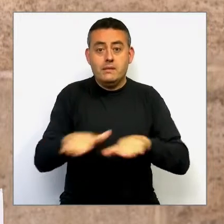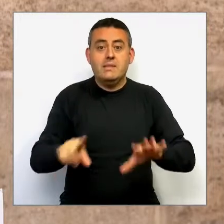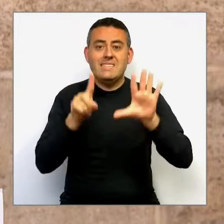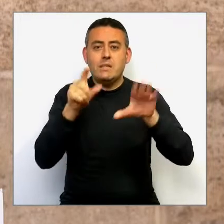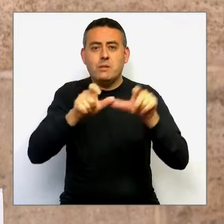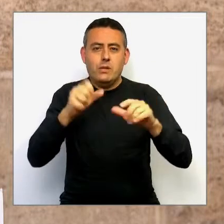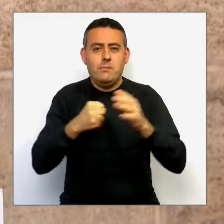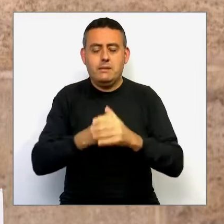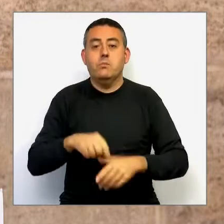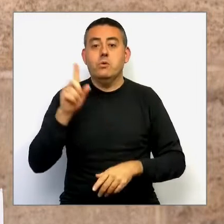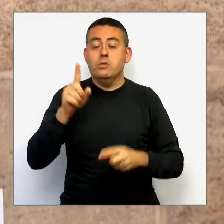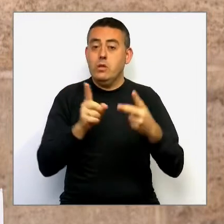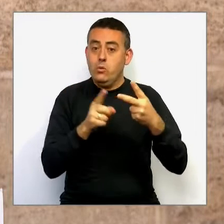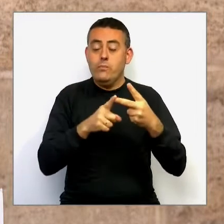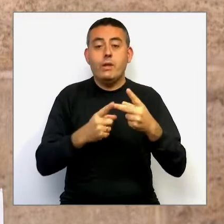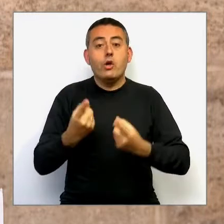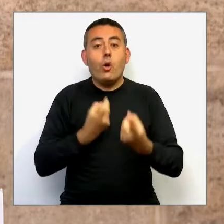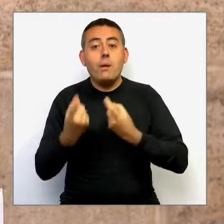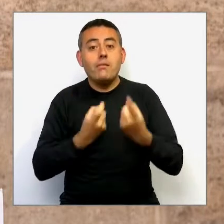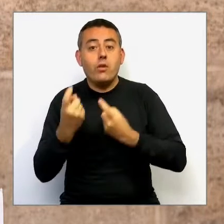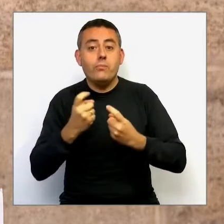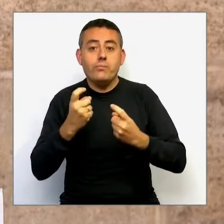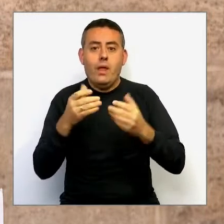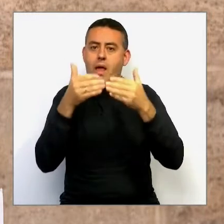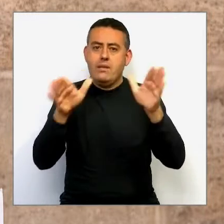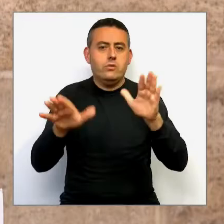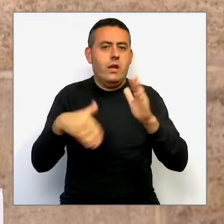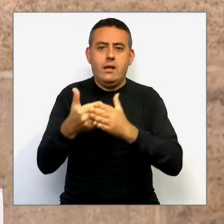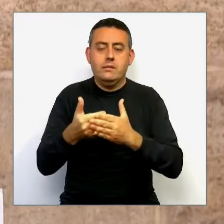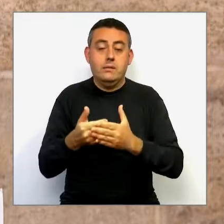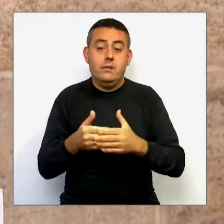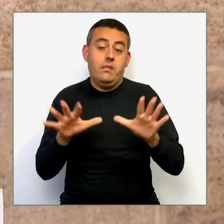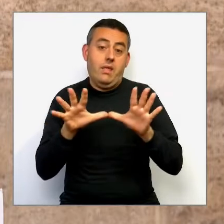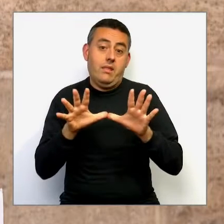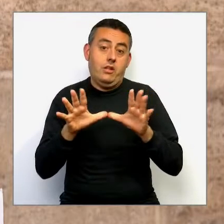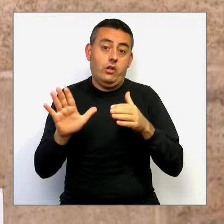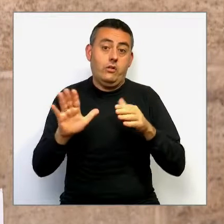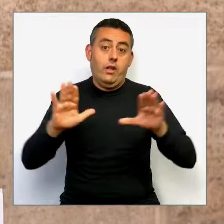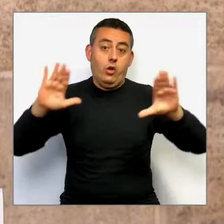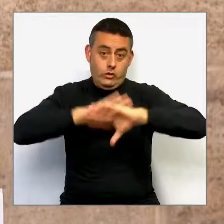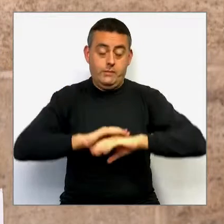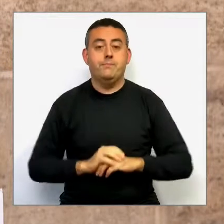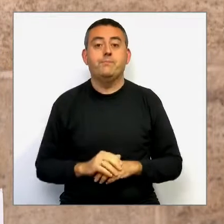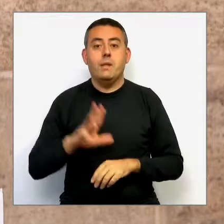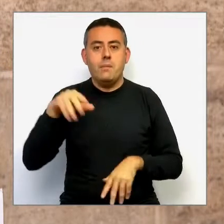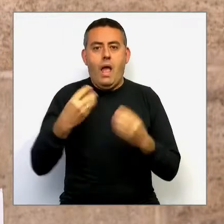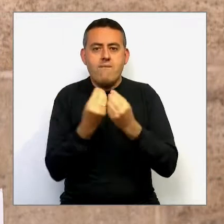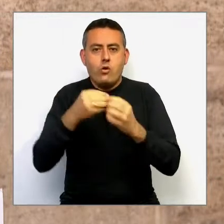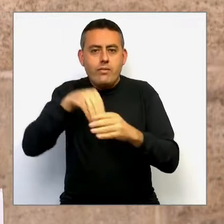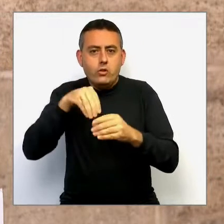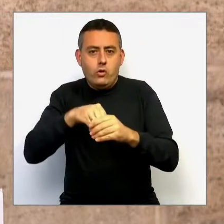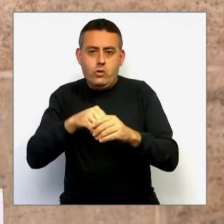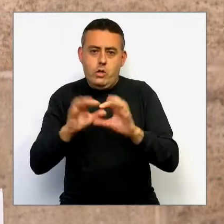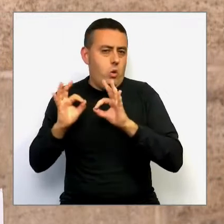'horari màxim del comerç fins al toc de queda establert a les 10 de la nit i els aforaments també continuaran com fins ara. I tercera, les